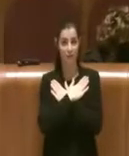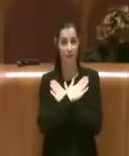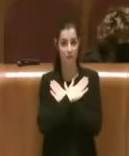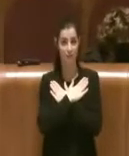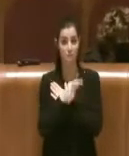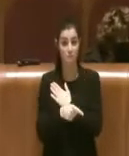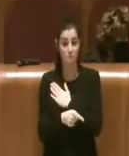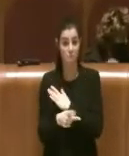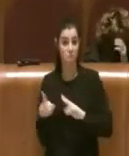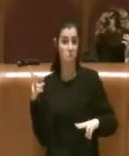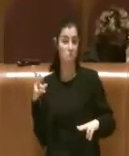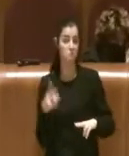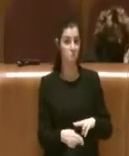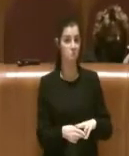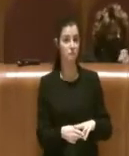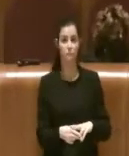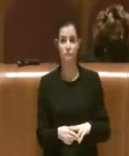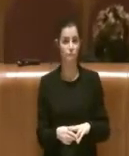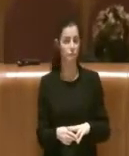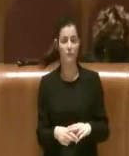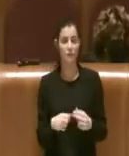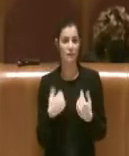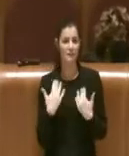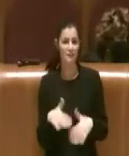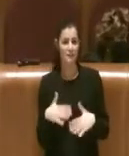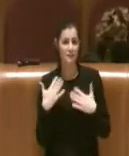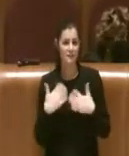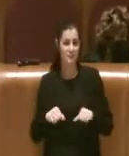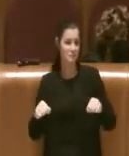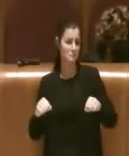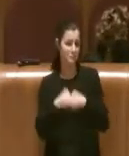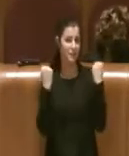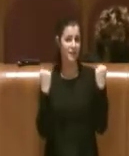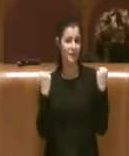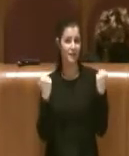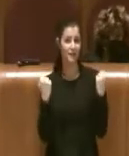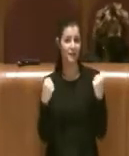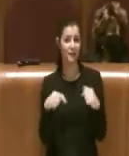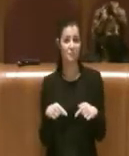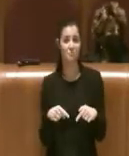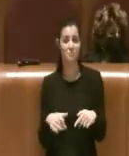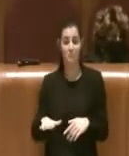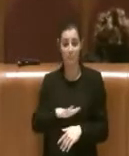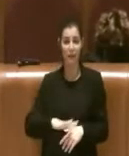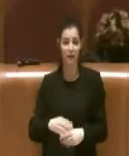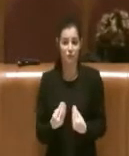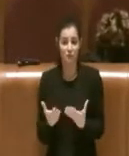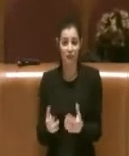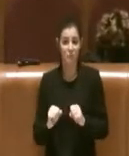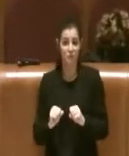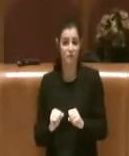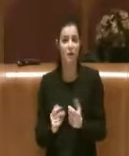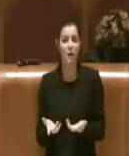taglio è estremamente pesante, non solo per quello che poteva rappresentare per il Parco stesso, ma per quello che